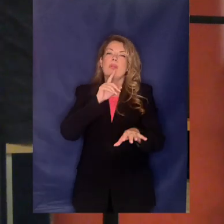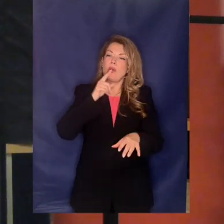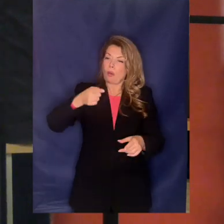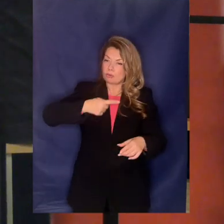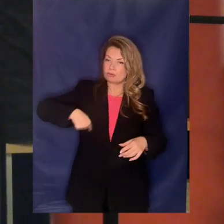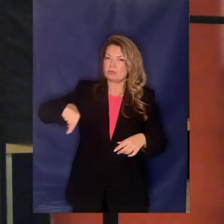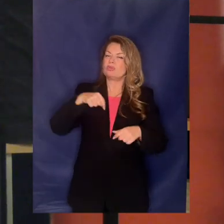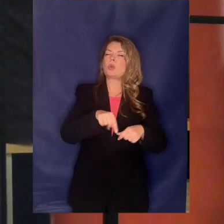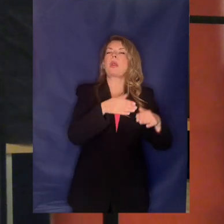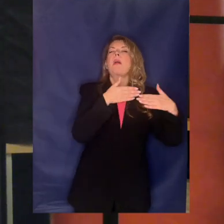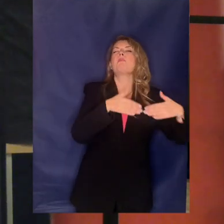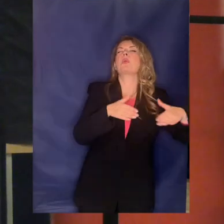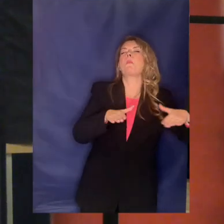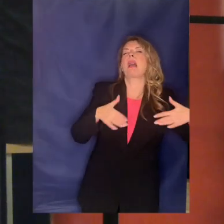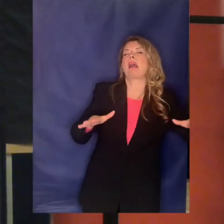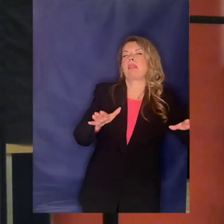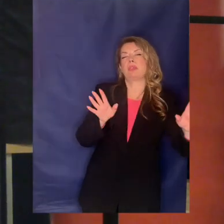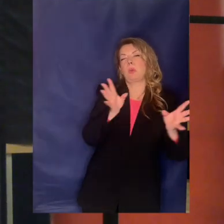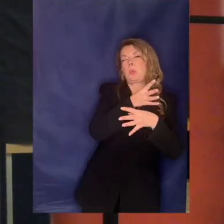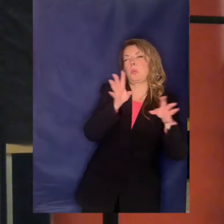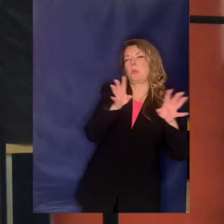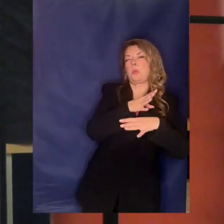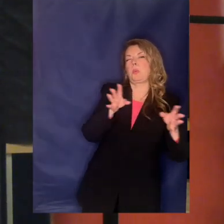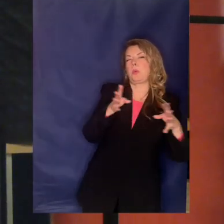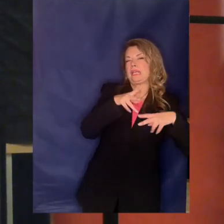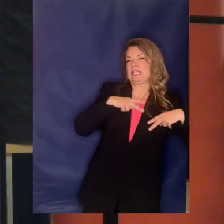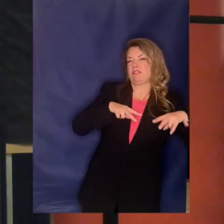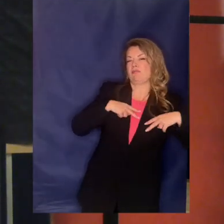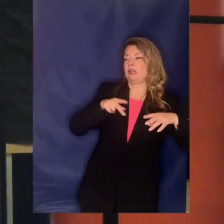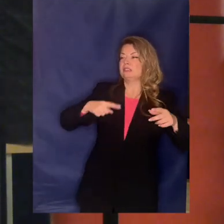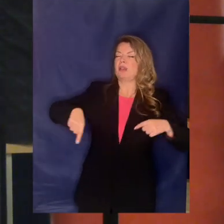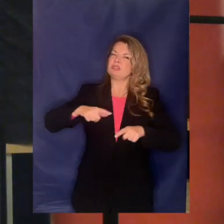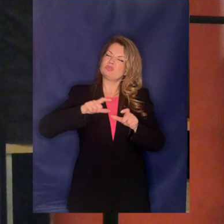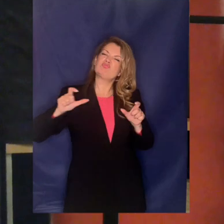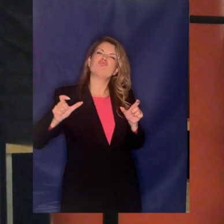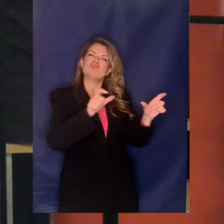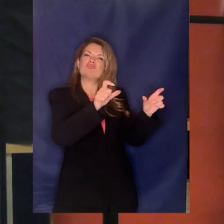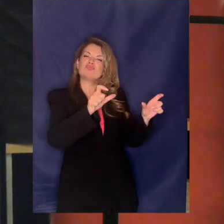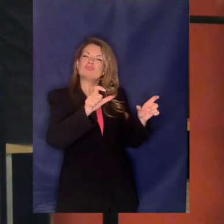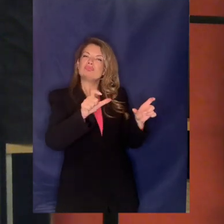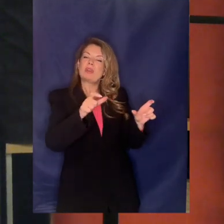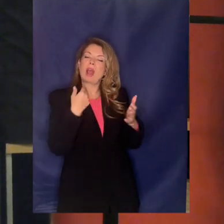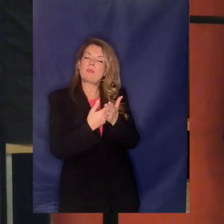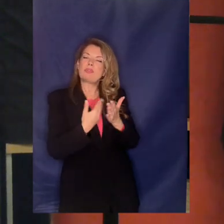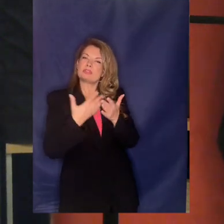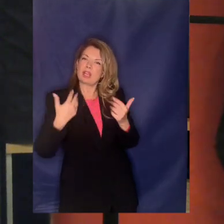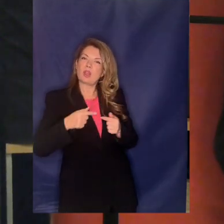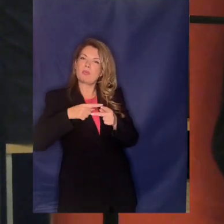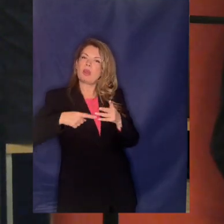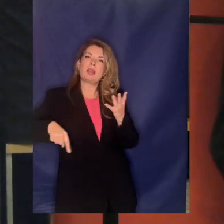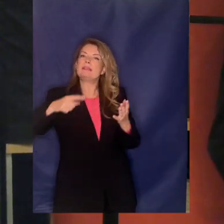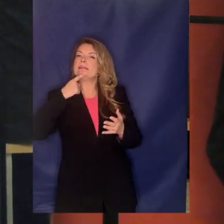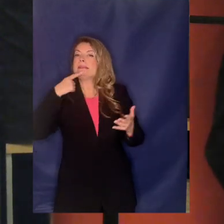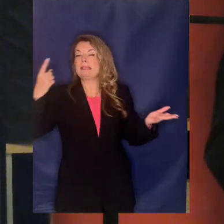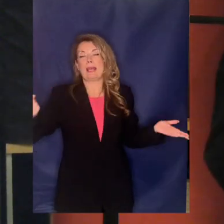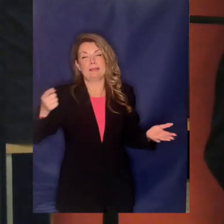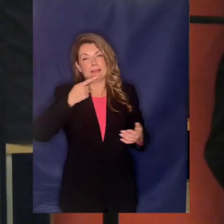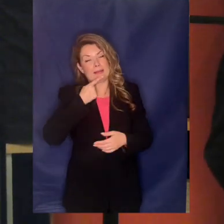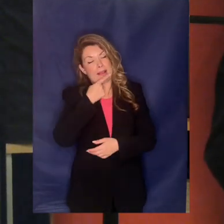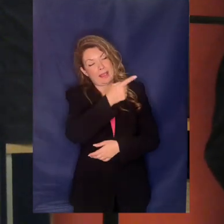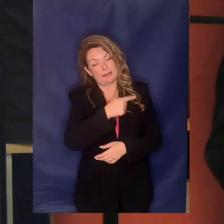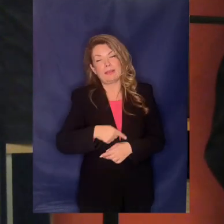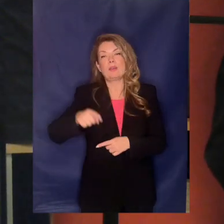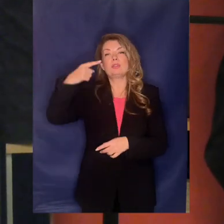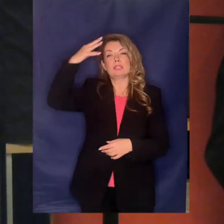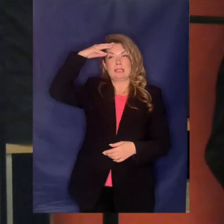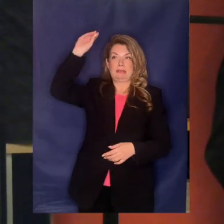προπαγανότητας το μηχανισμό του Μαξίμου τα γεγονότα όπως ακούσατε λένε ότι η κυβέρνηση Τσίπρα όχι μόνο